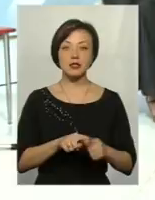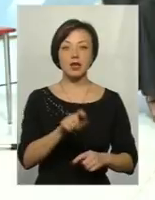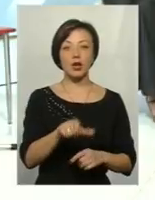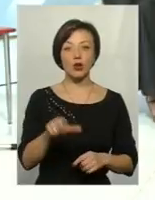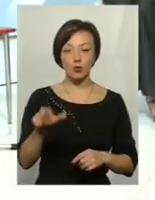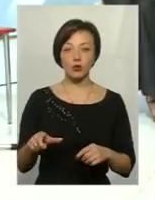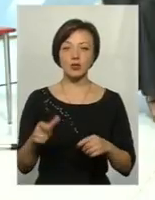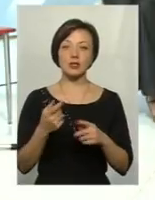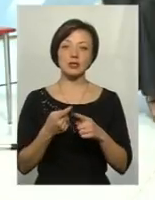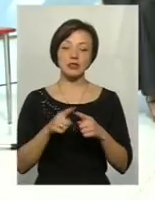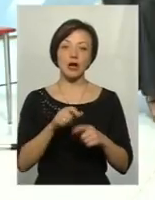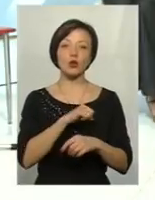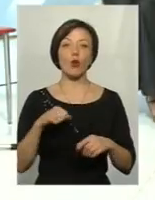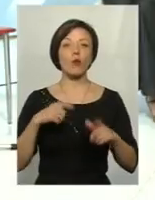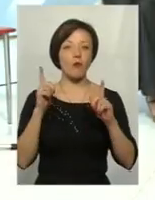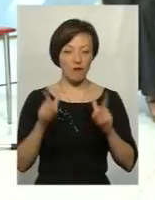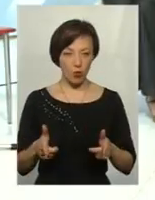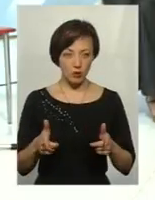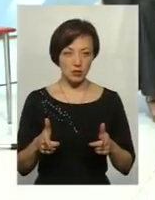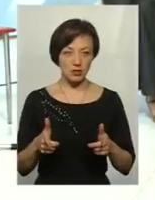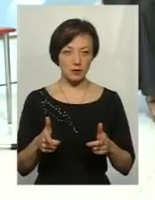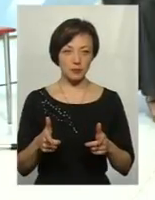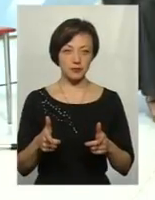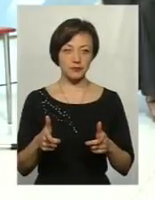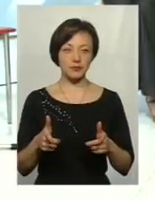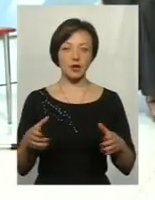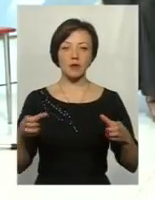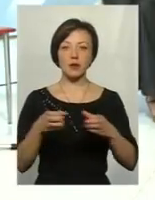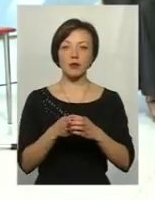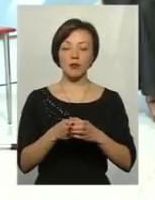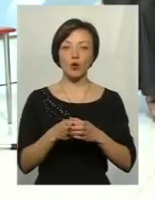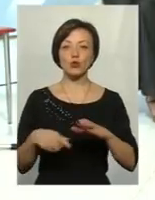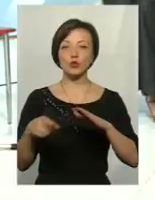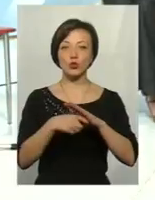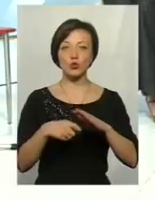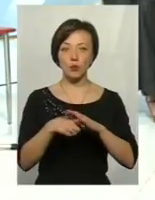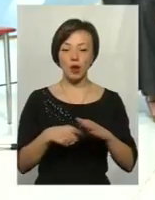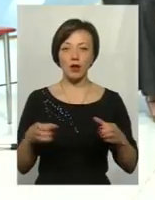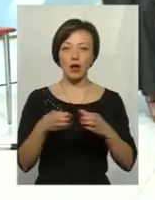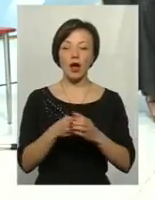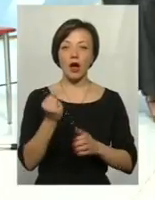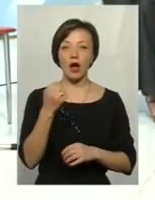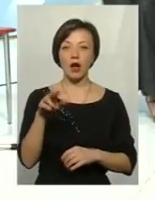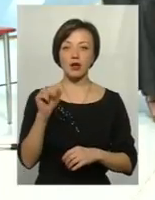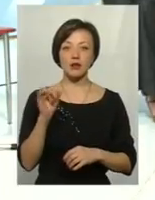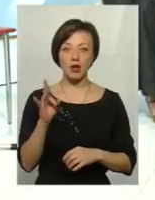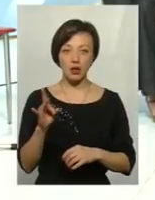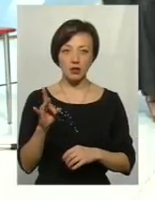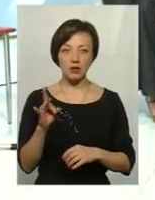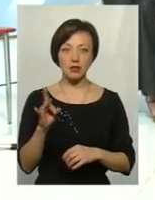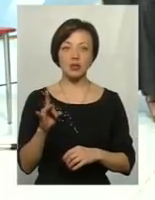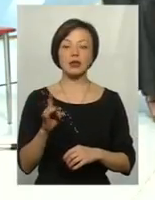в великій більшості, це добровольці, батальйону «Донбас», батальйону «Айдар» тоді з полицями